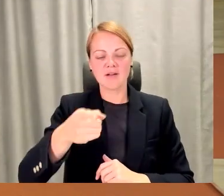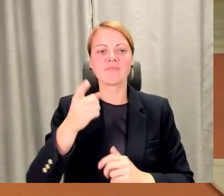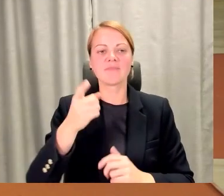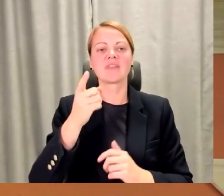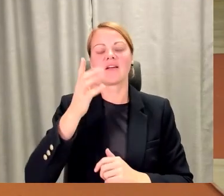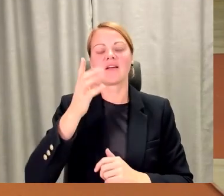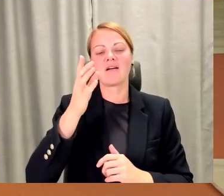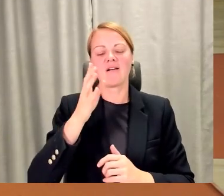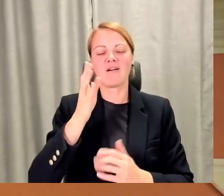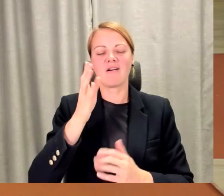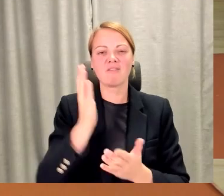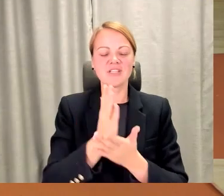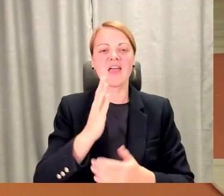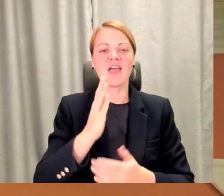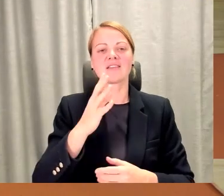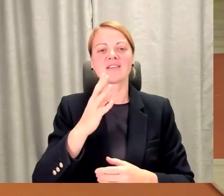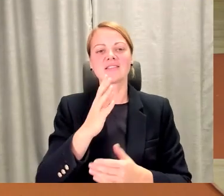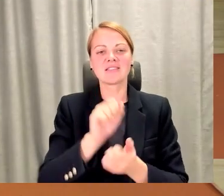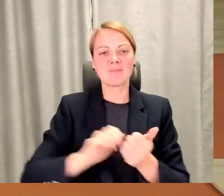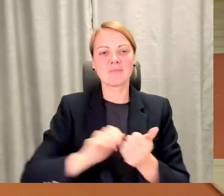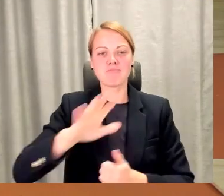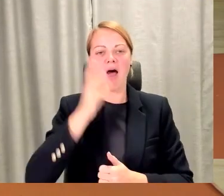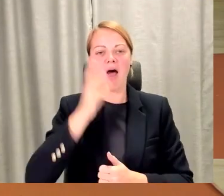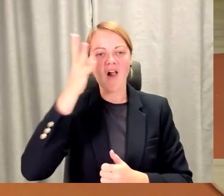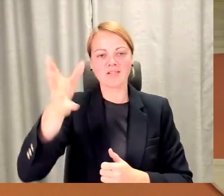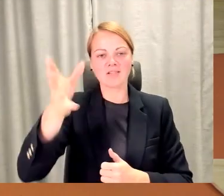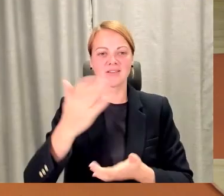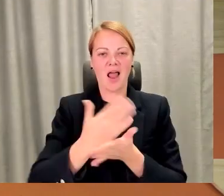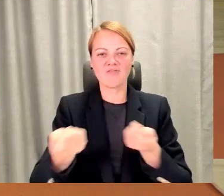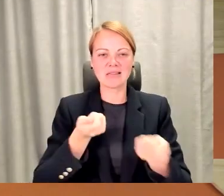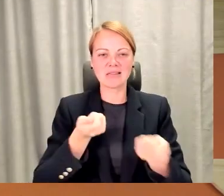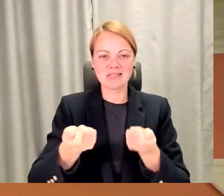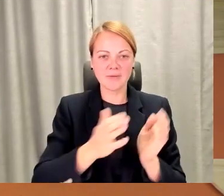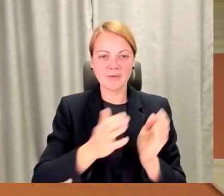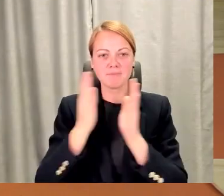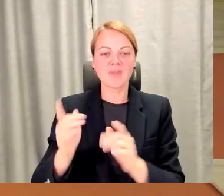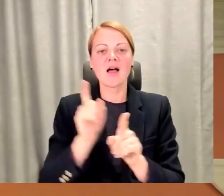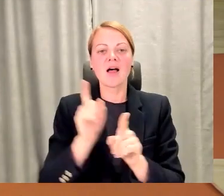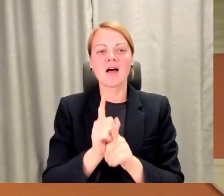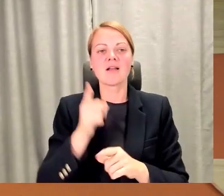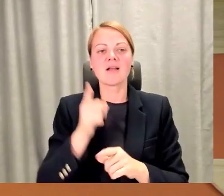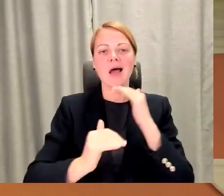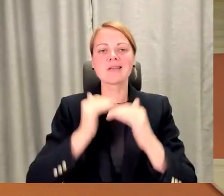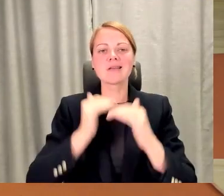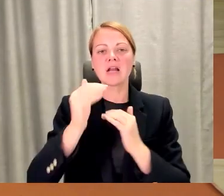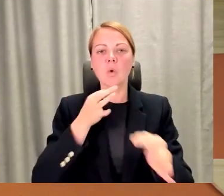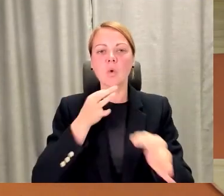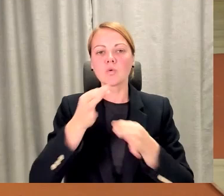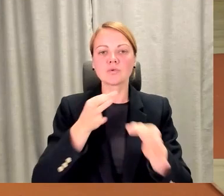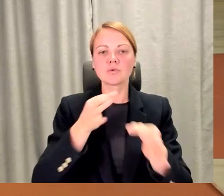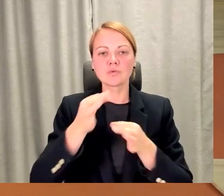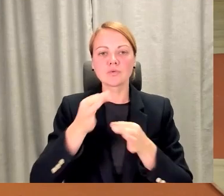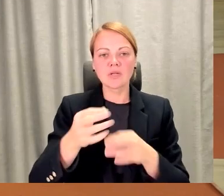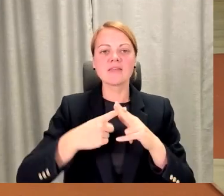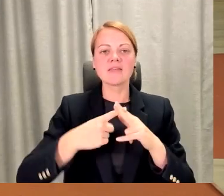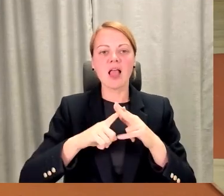Toma! Un arī karjeras konsultanti, kauš Jelgavas tehnoloģiju vidusskolā Kristīna Kalniņa, Kristīna, lavakar! Un arī Linda